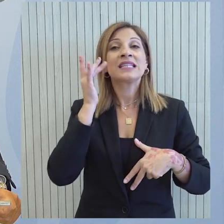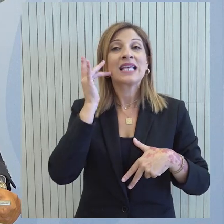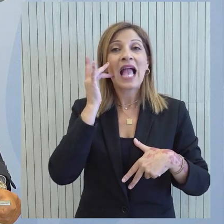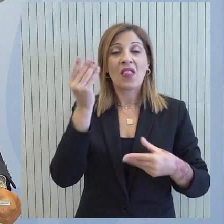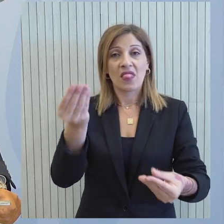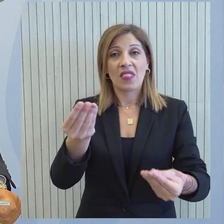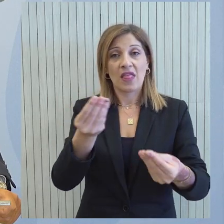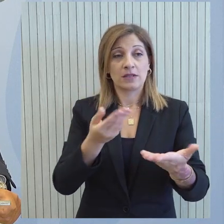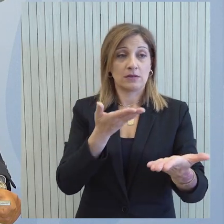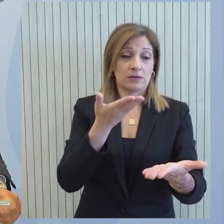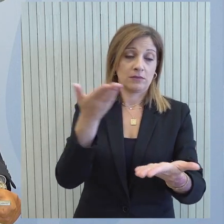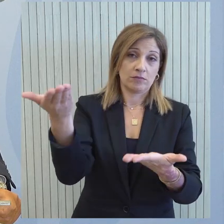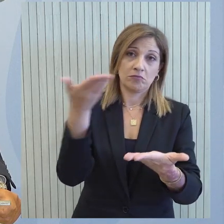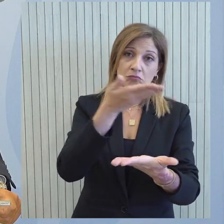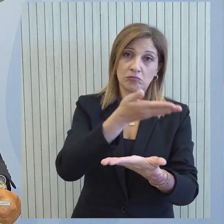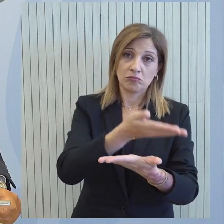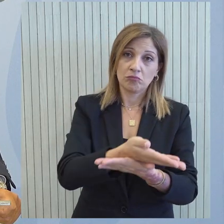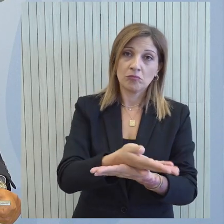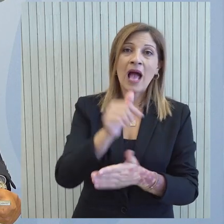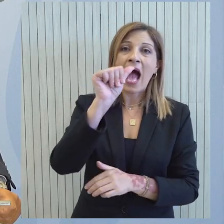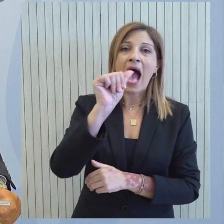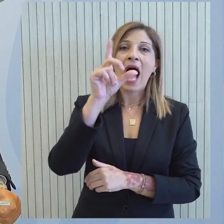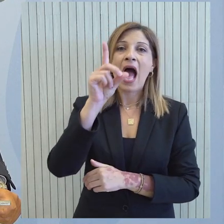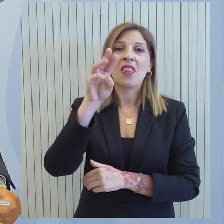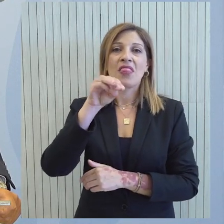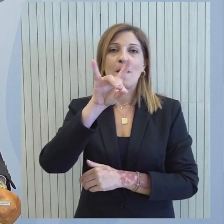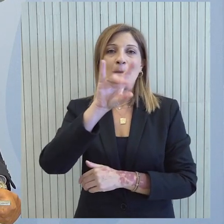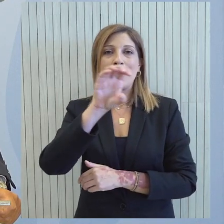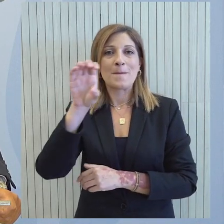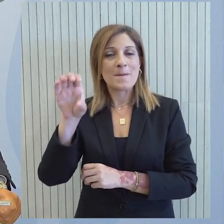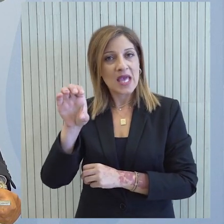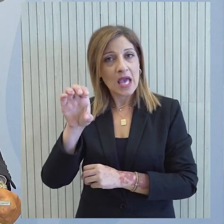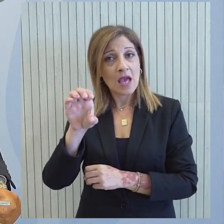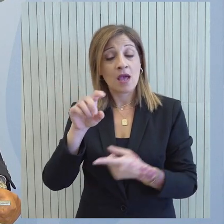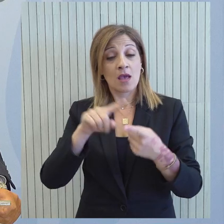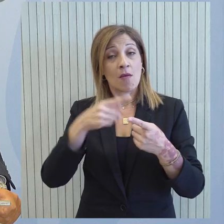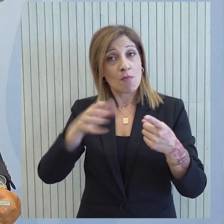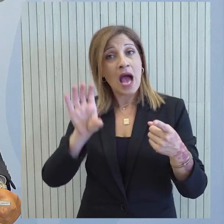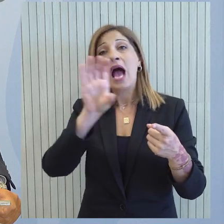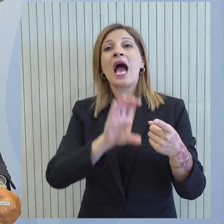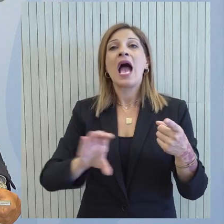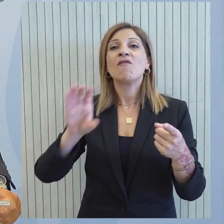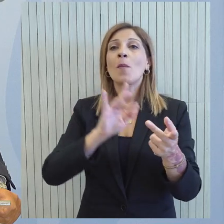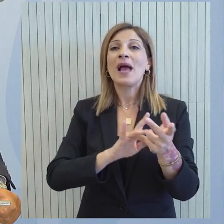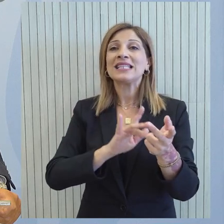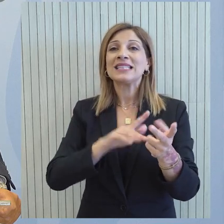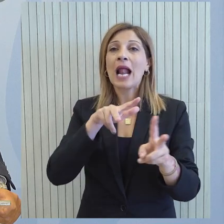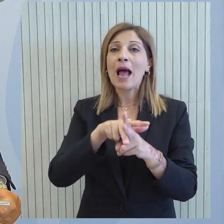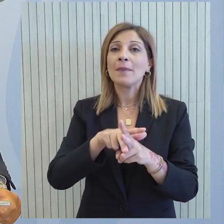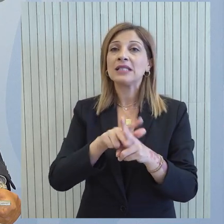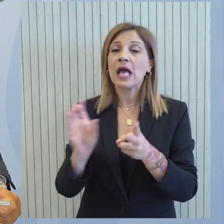οικός τους ωφέλους που έχει υποβληθεί από τον Αδημιέ έχει υποβληθεί και στην Ευρωπαϊκή Τράπεζα